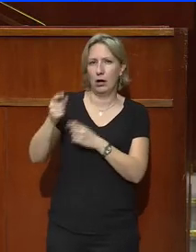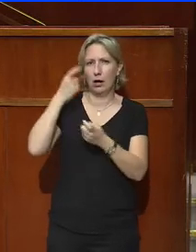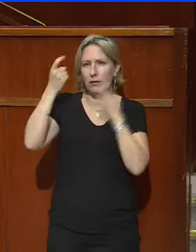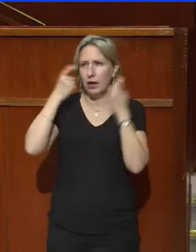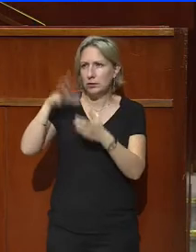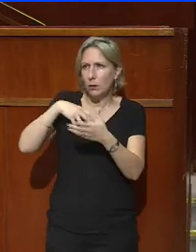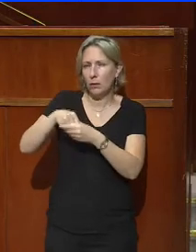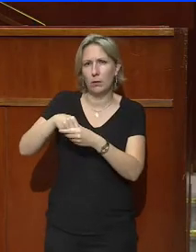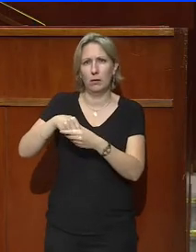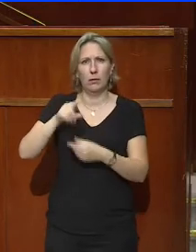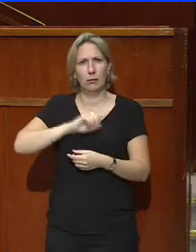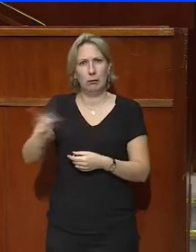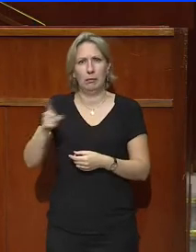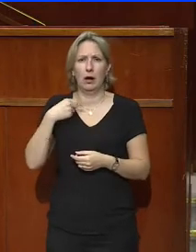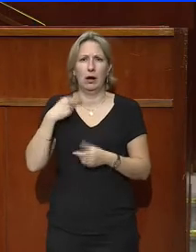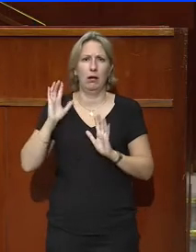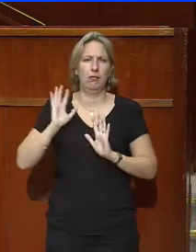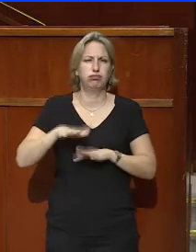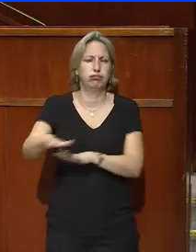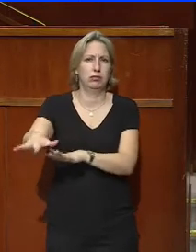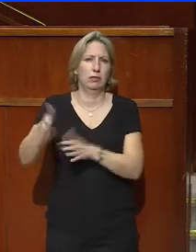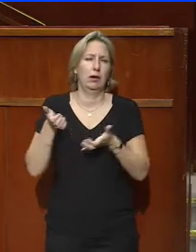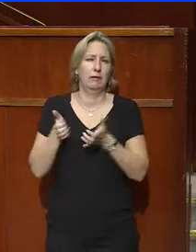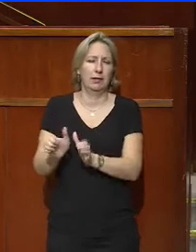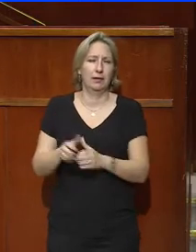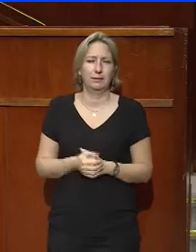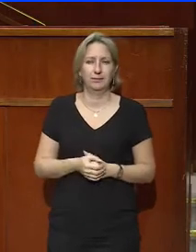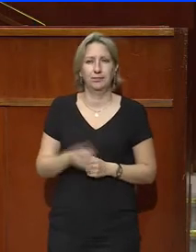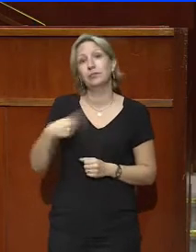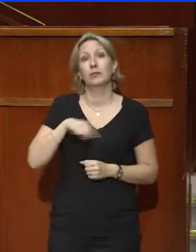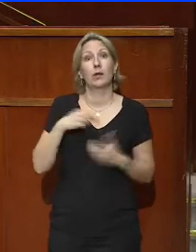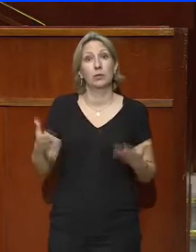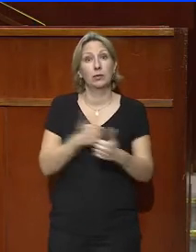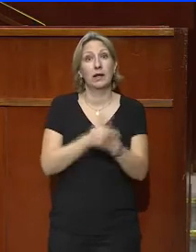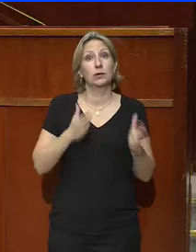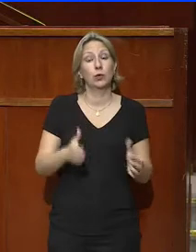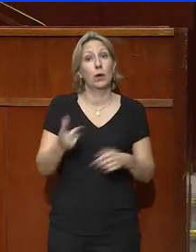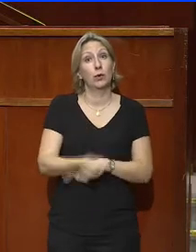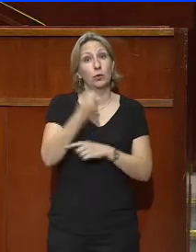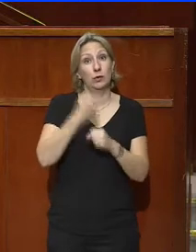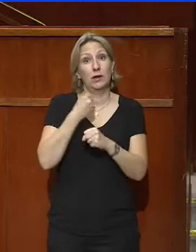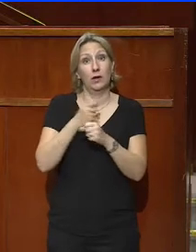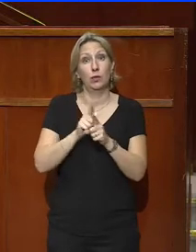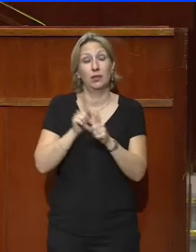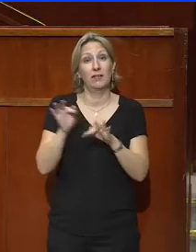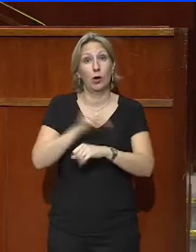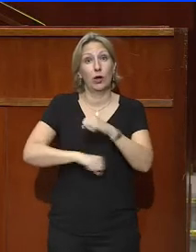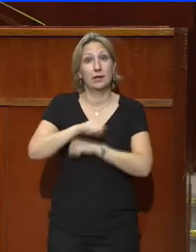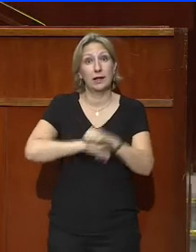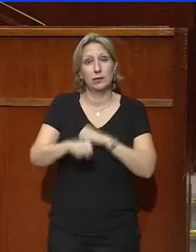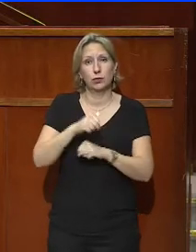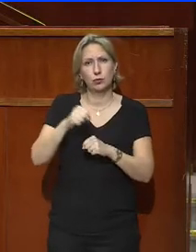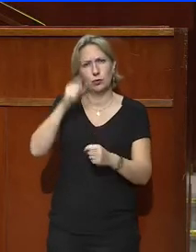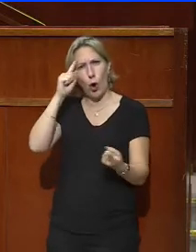collective. Sachez ainsi que notre section éducation travaille actuellement sur la question de l'orientation et de ses enjeux.